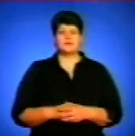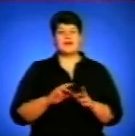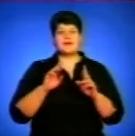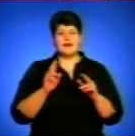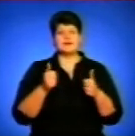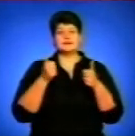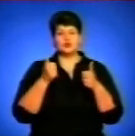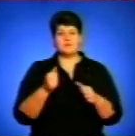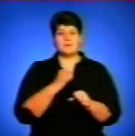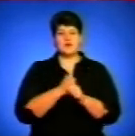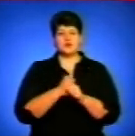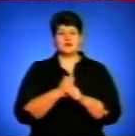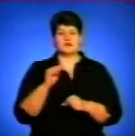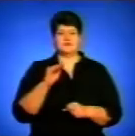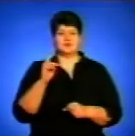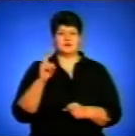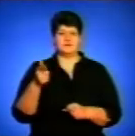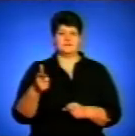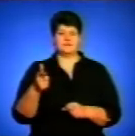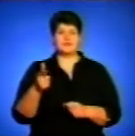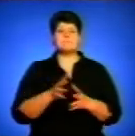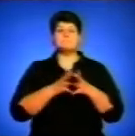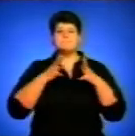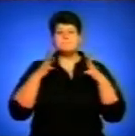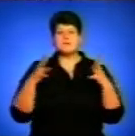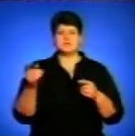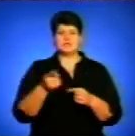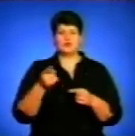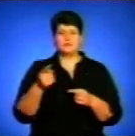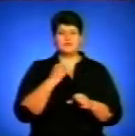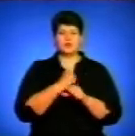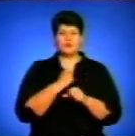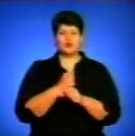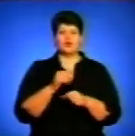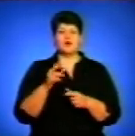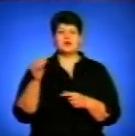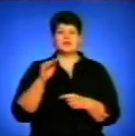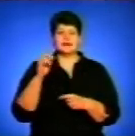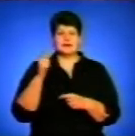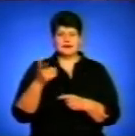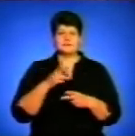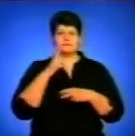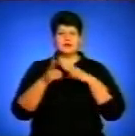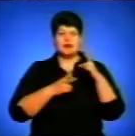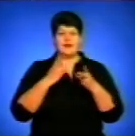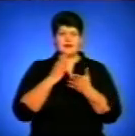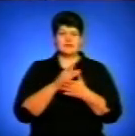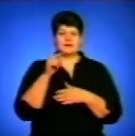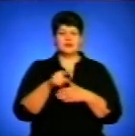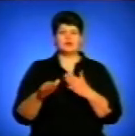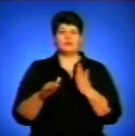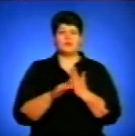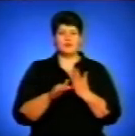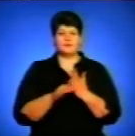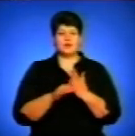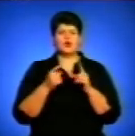добре працювати в комунальній службі. Більшість тернополян на роботу комунальників скаржаться, але є й такі, які б допомогли. Чому не